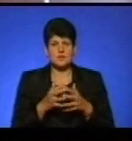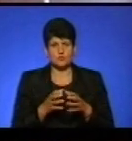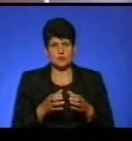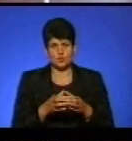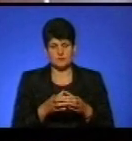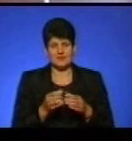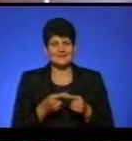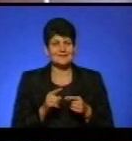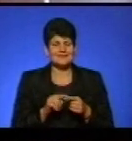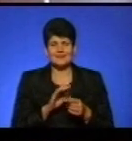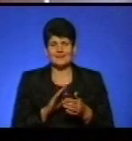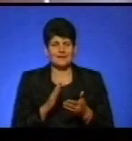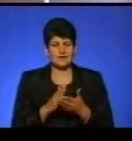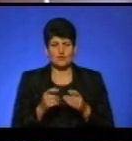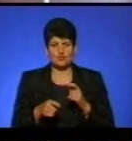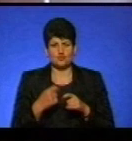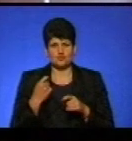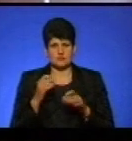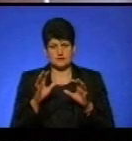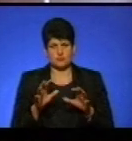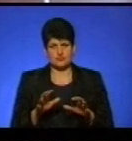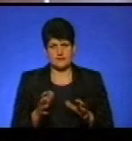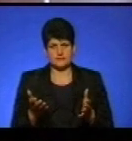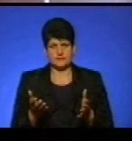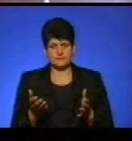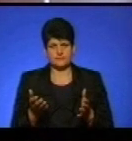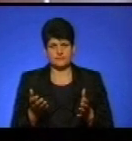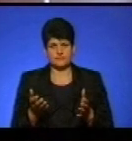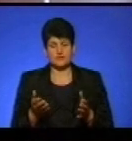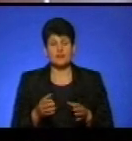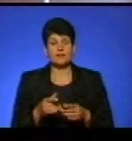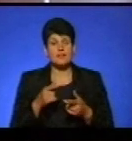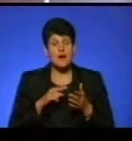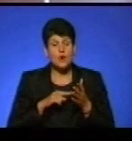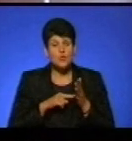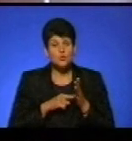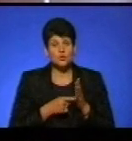групи. Це не є порушення чинного законодавства. Наголошую,